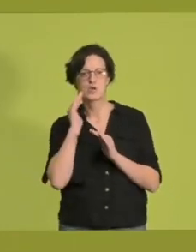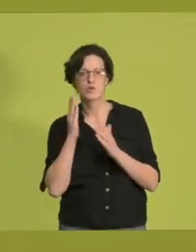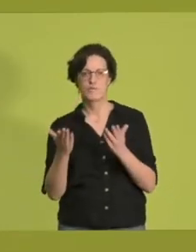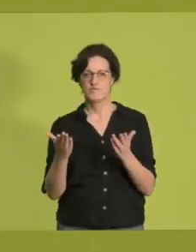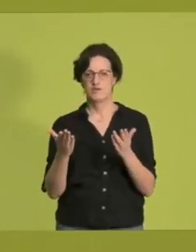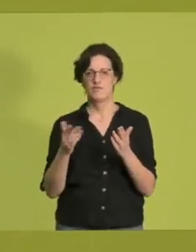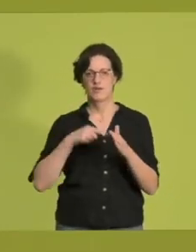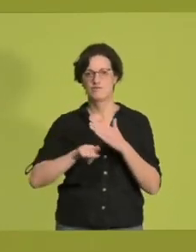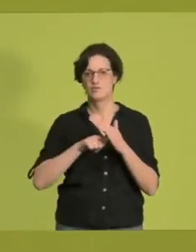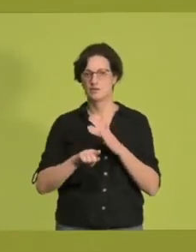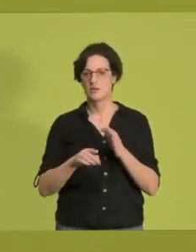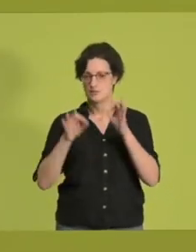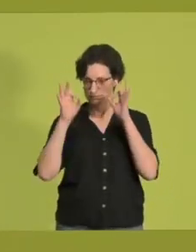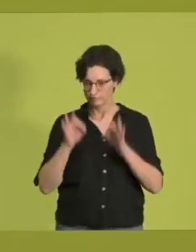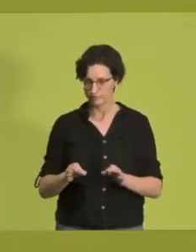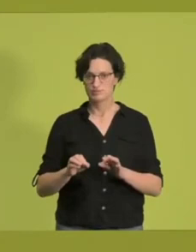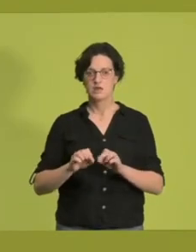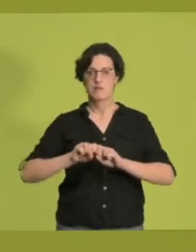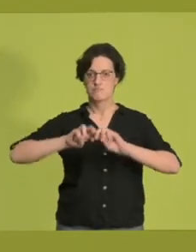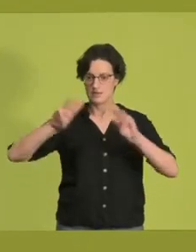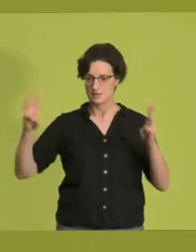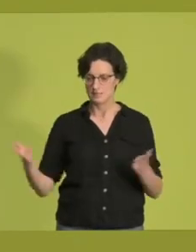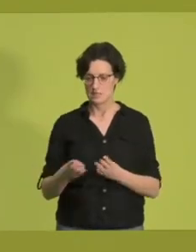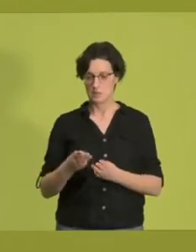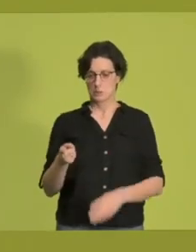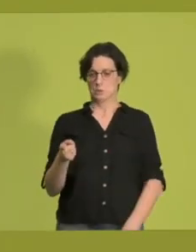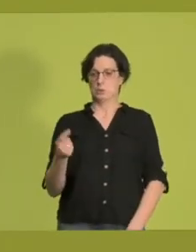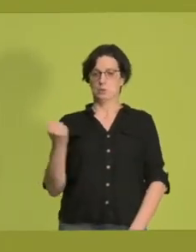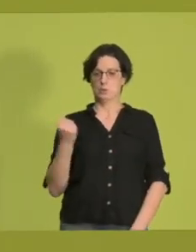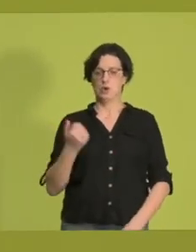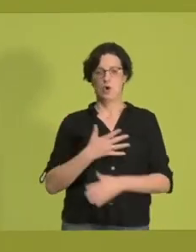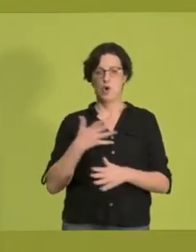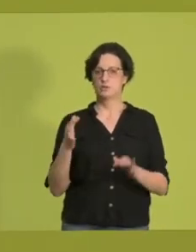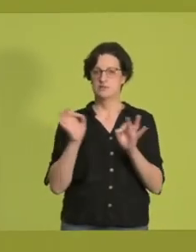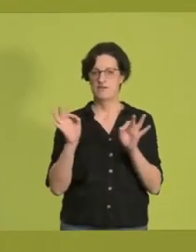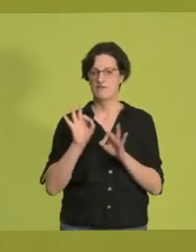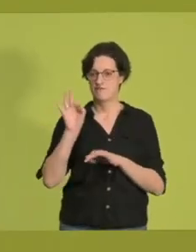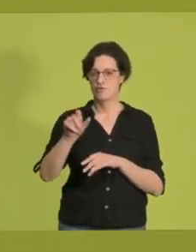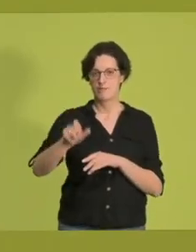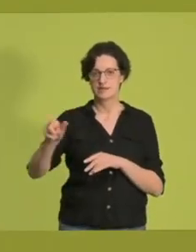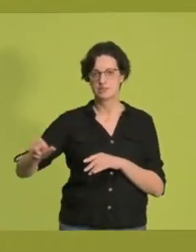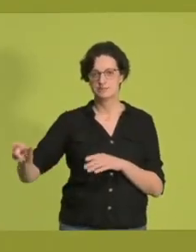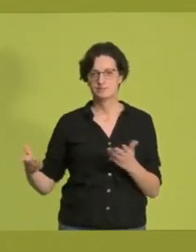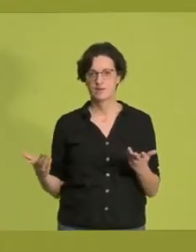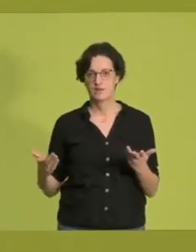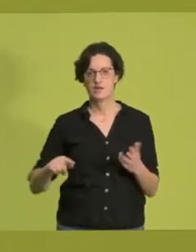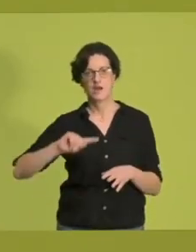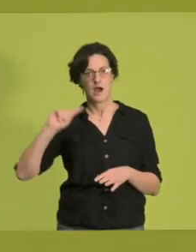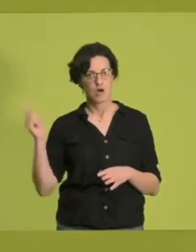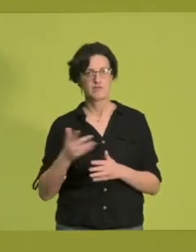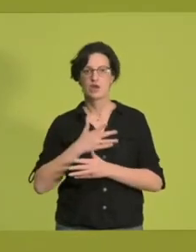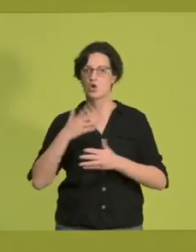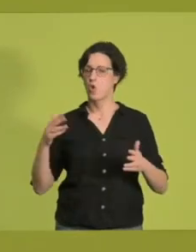spätestens mit der Pandemie nicht nur als eine große Gefahr für die dort untergebrachten Menschen, sondern auch als eine